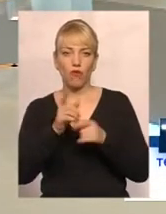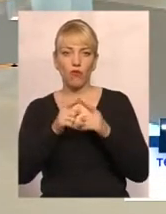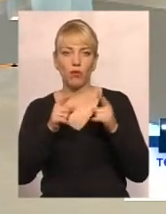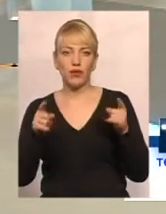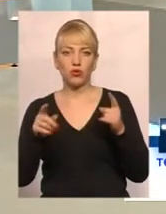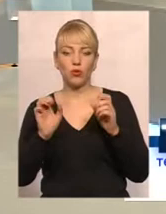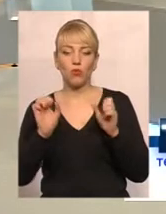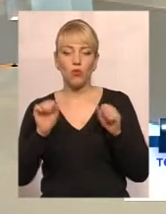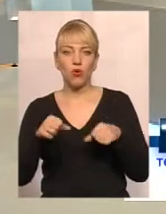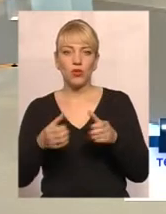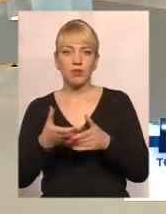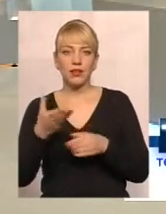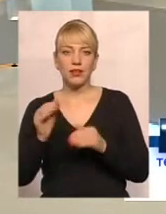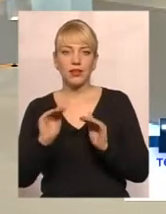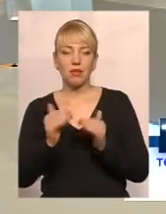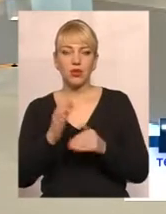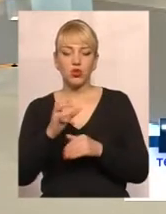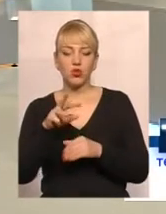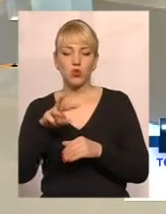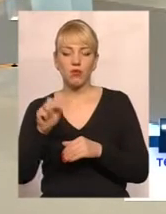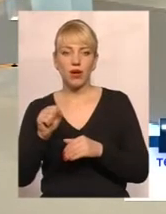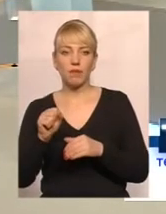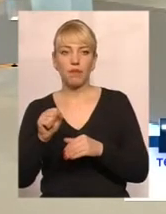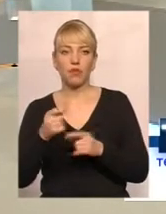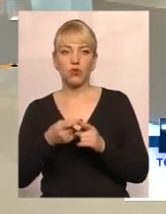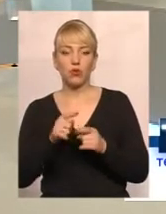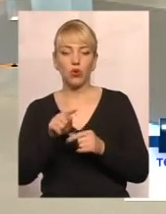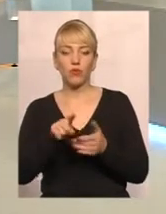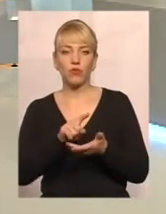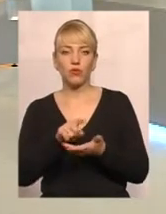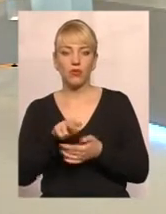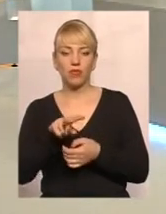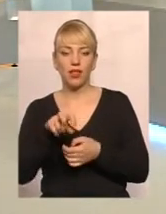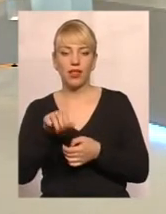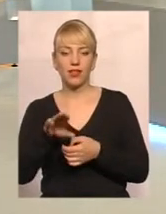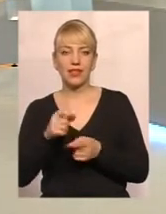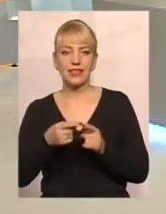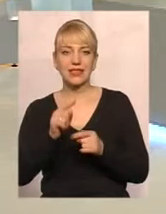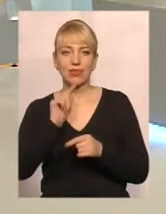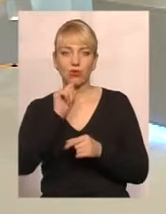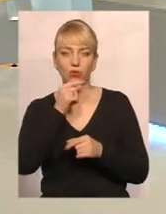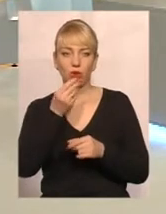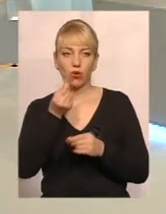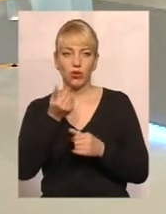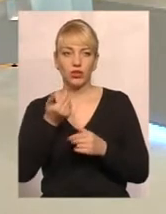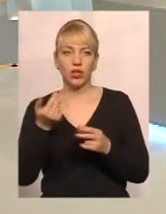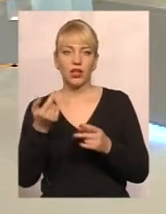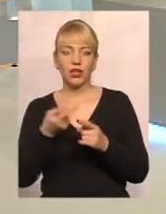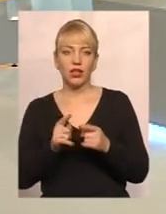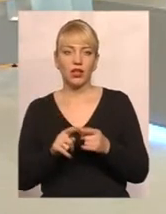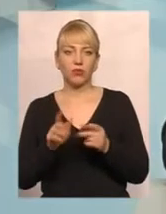сплачувати меншу суму тої ж самої обов'язкової плати. Тобто, то є зекономлені гроші, і ними необхідно